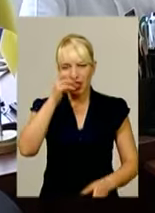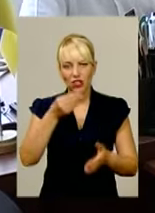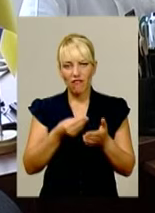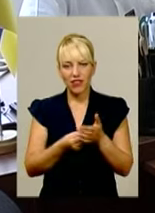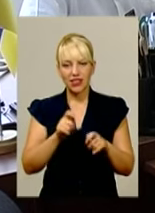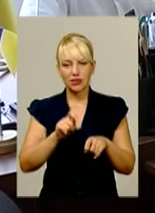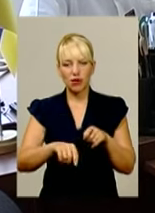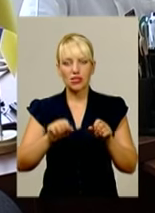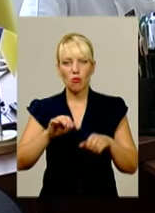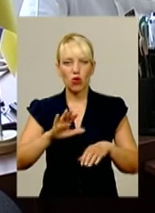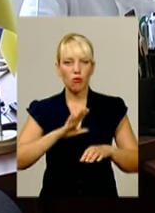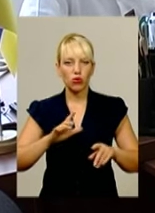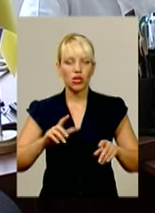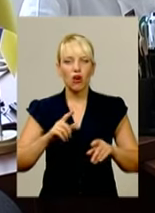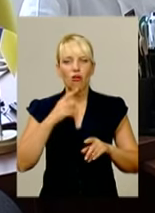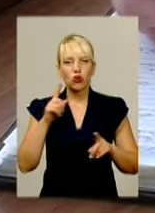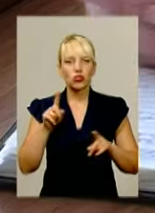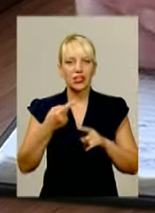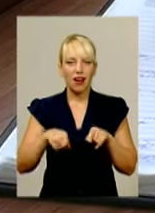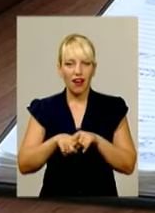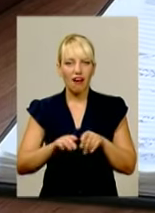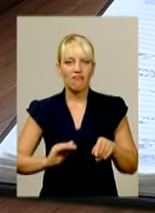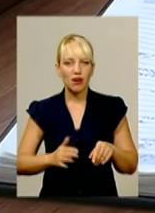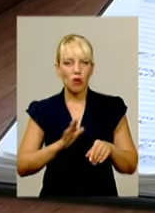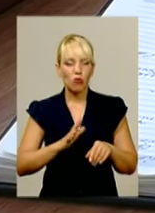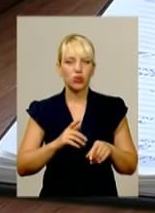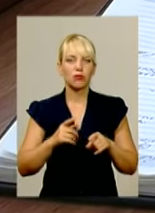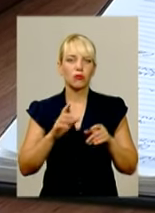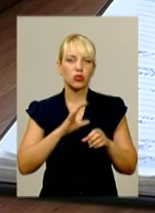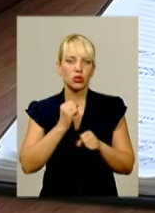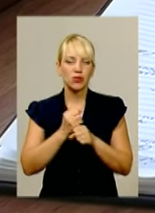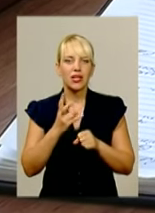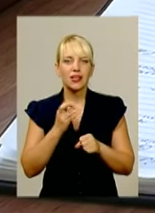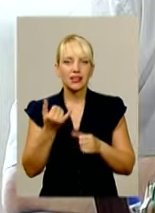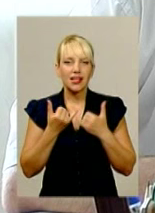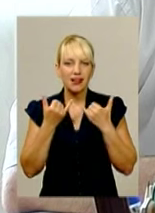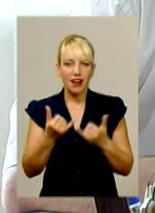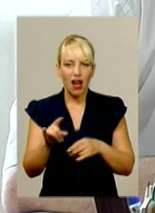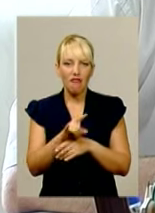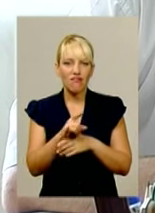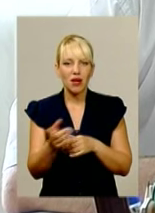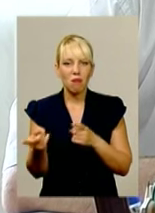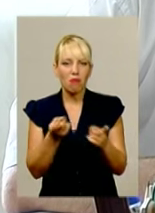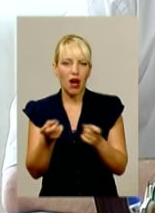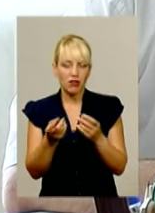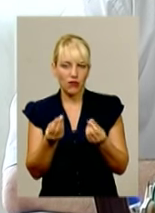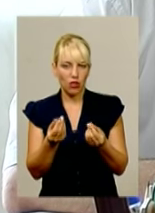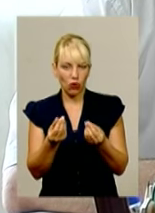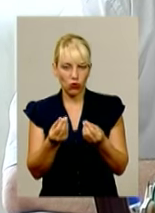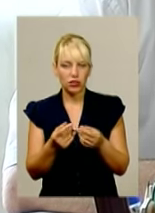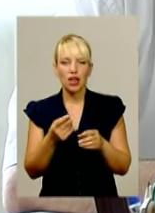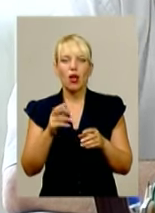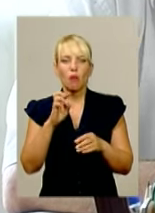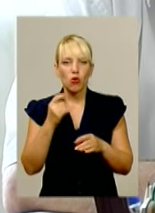-підрядник могла бути створена задля виманювання коштів, оскільки, за повідомленнями київських колег, «Юнікобуд» боргує не лише хмельницьким